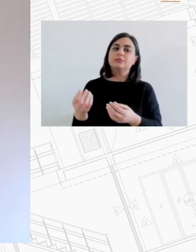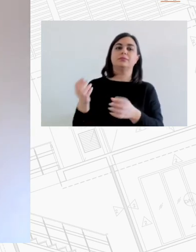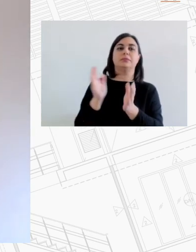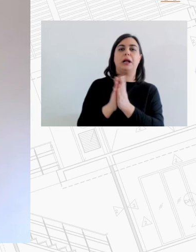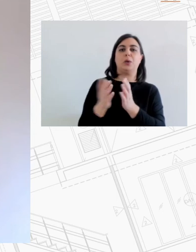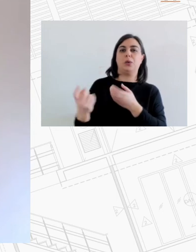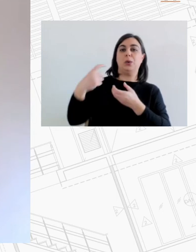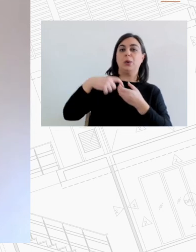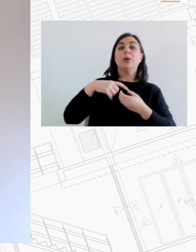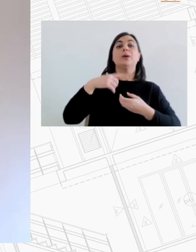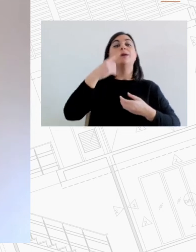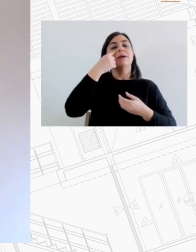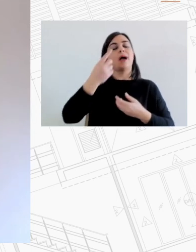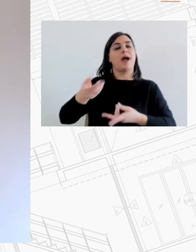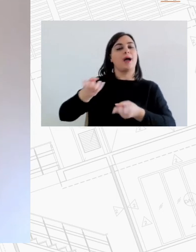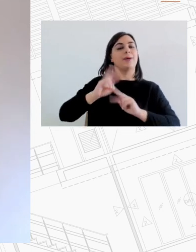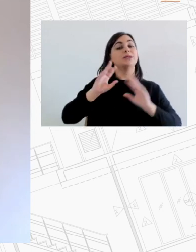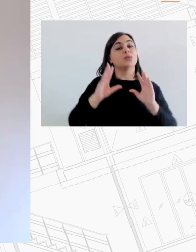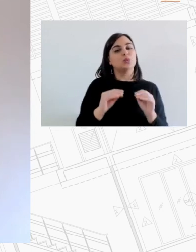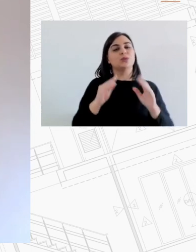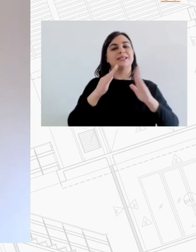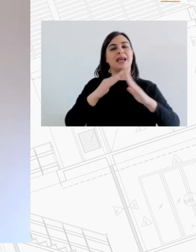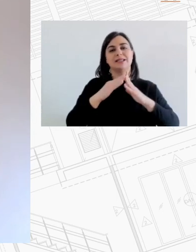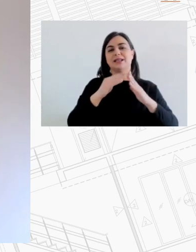για την στεγαστική πολιτική